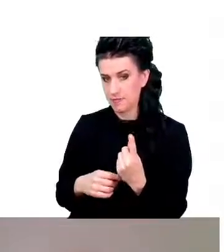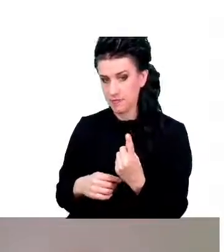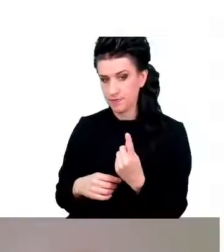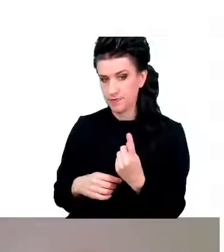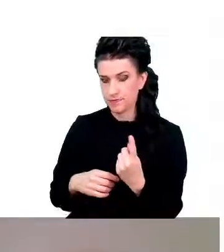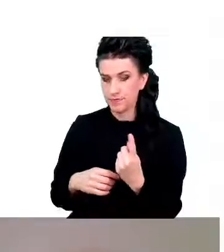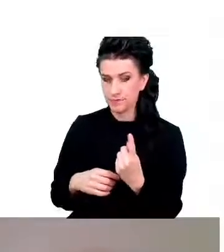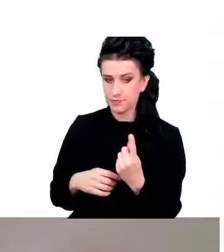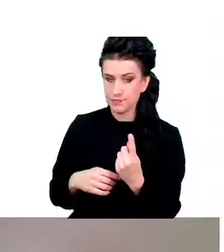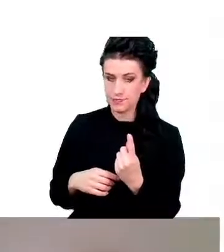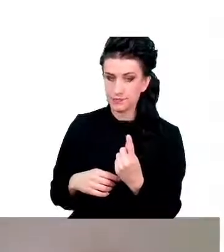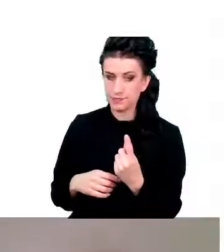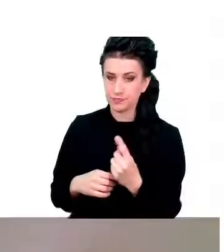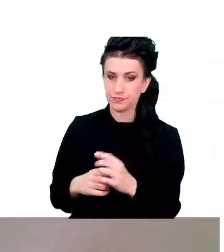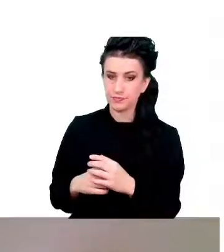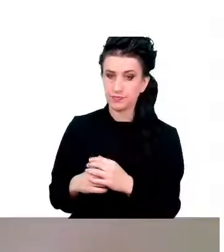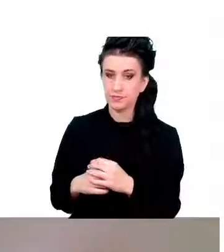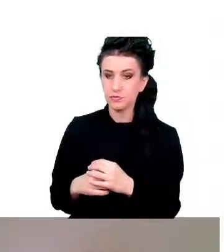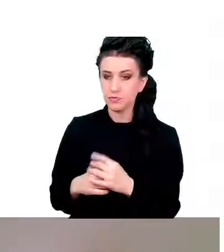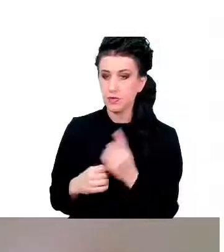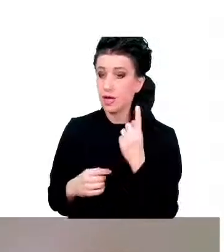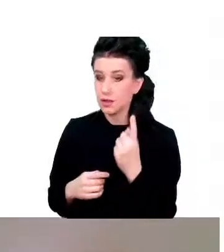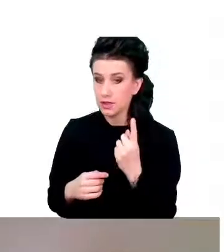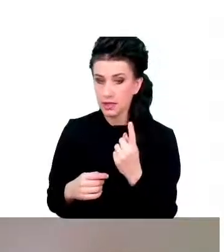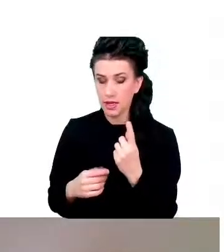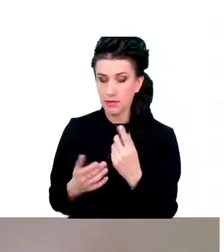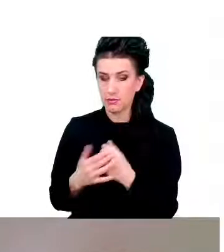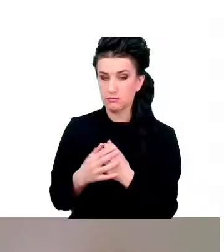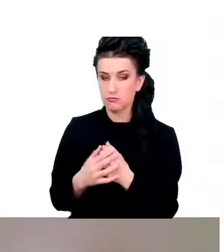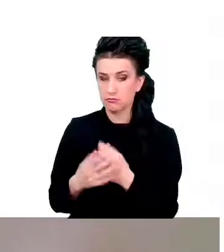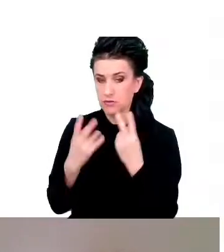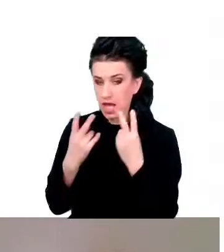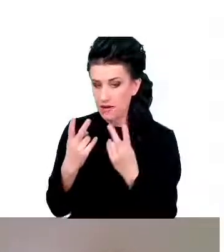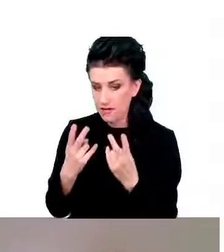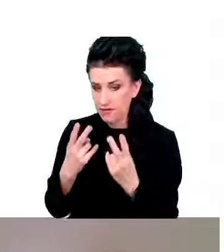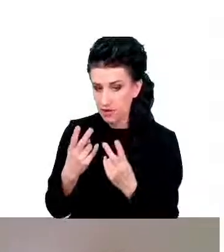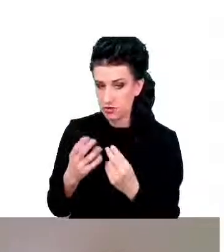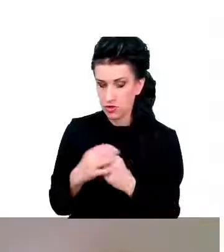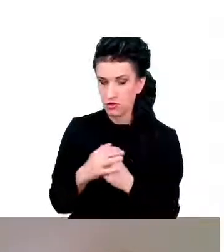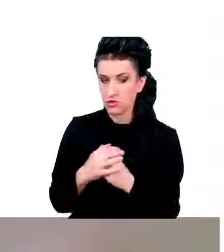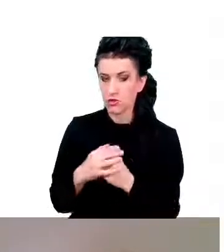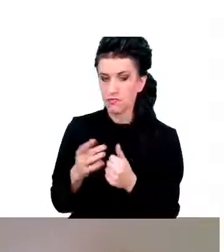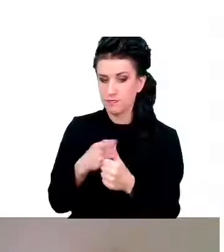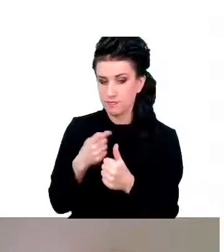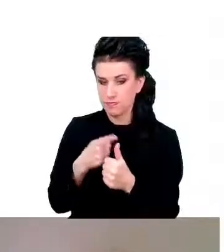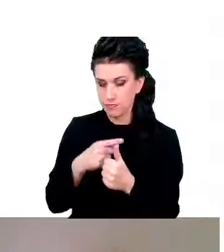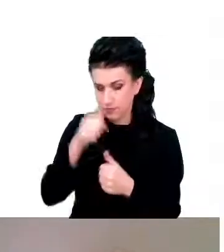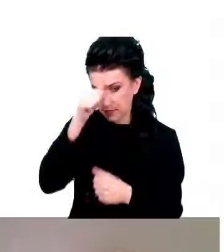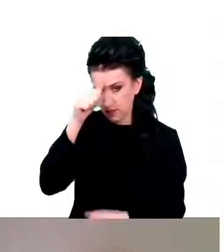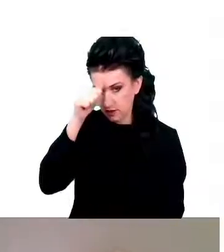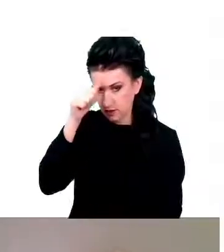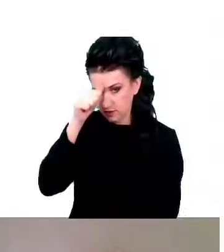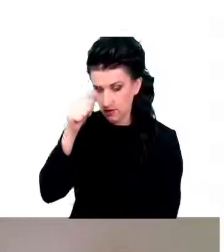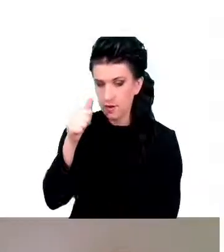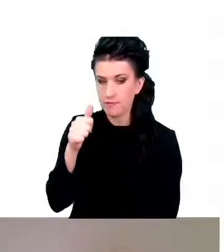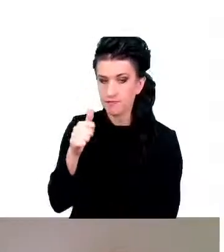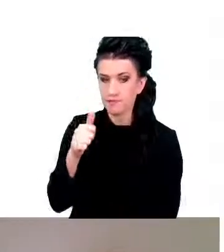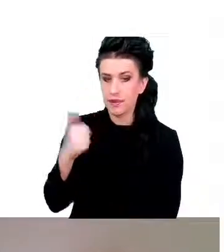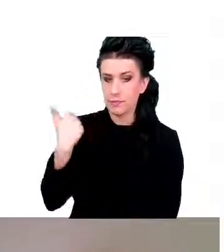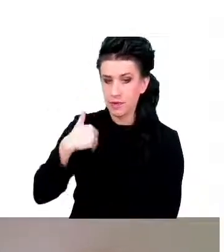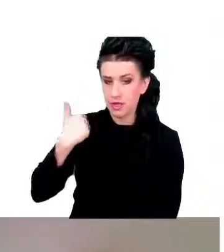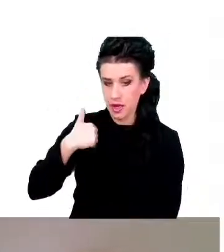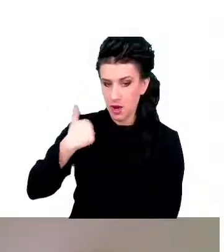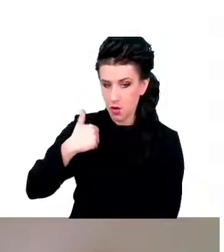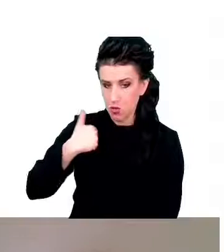to co jest kluczowe z punktu widzenia starzenia, to tak jak powiedziałem, ten metabolizm. I jedno z białek, które